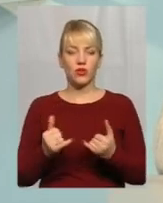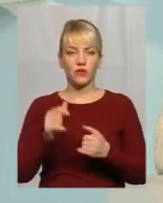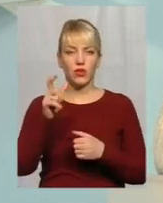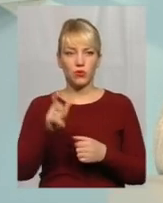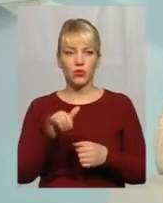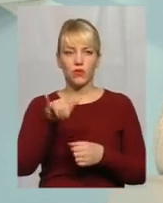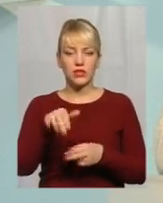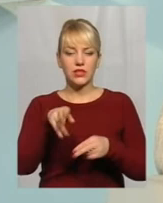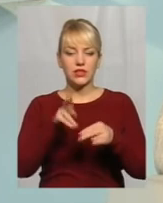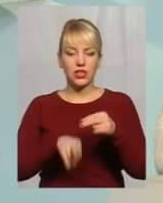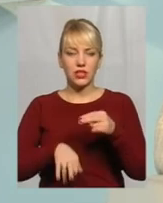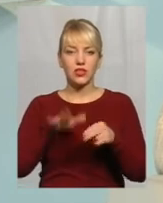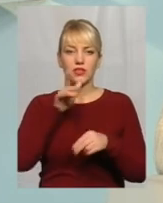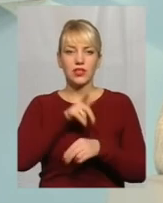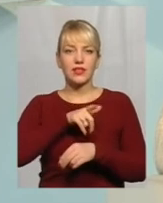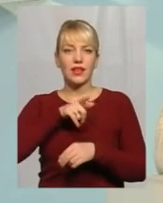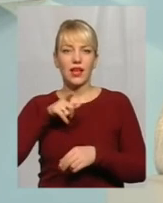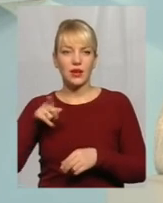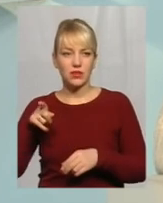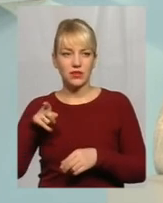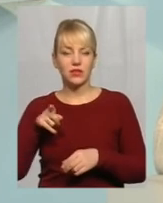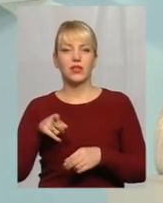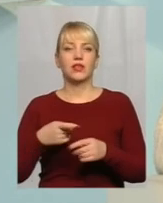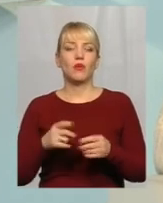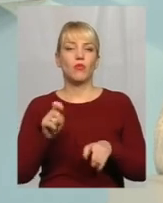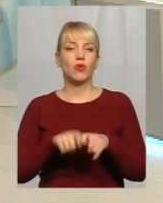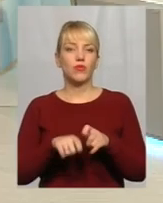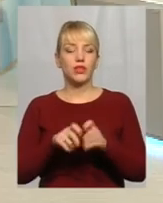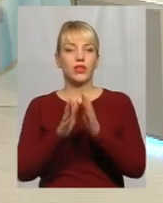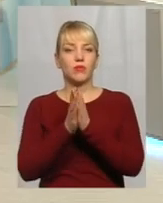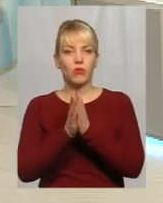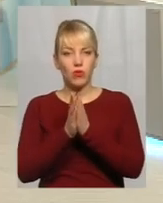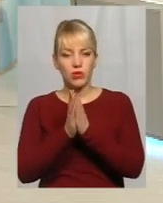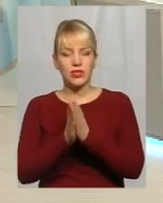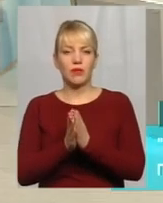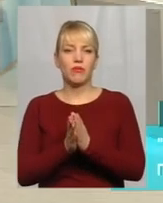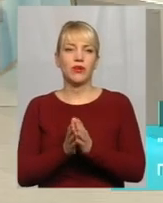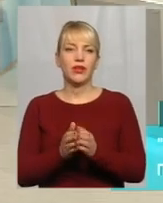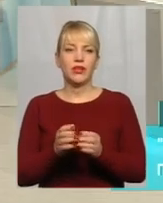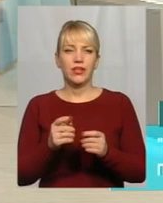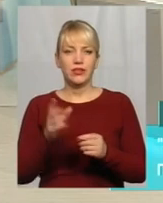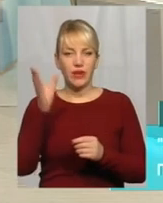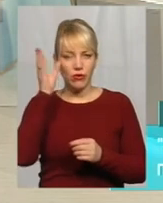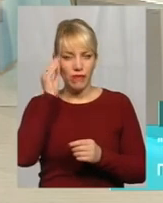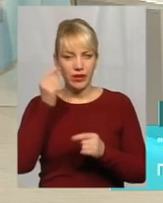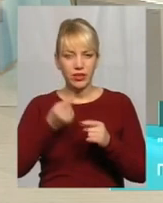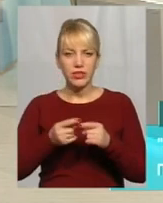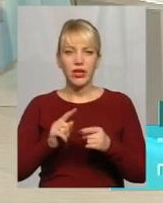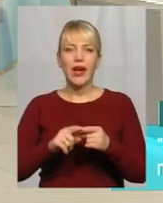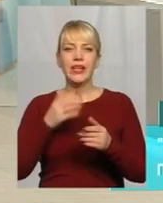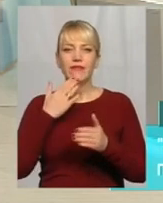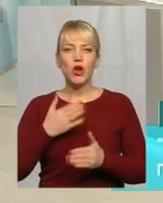закінчується термін повірки І просимо відрагувати на цей лист і звернутися до нас,